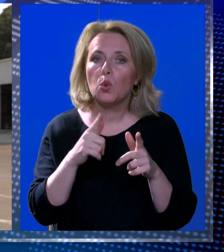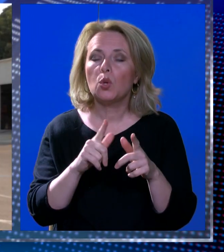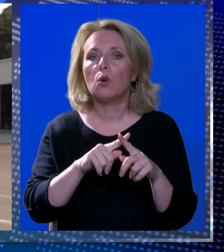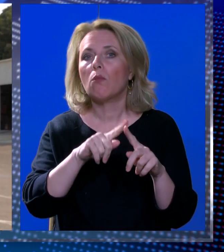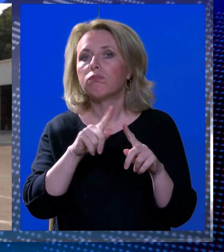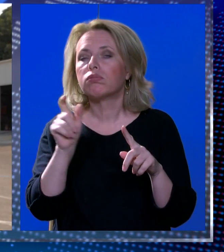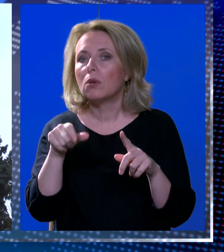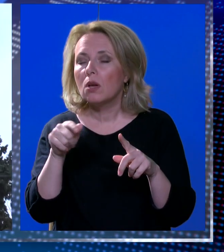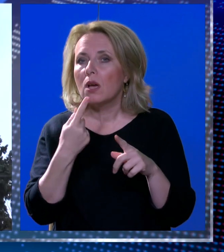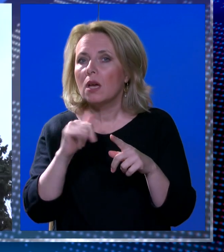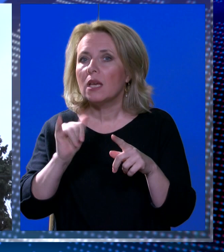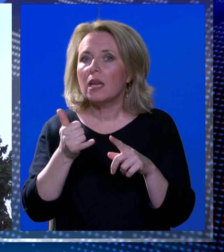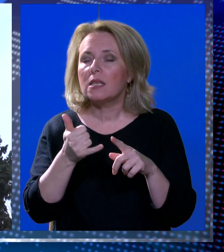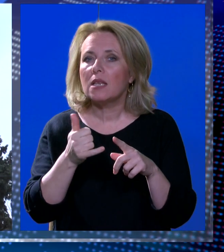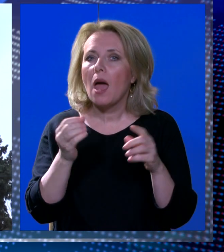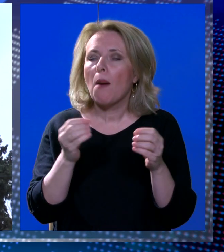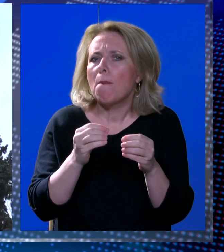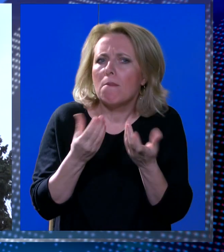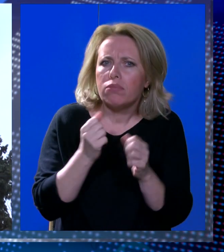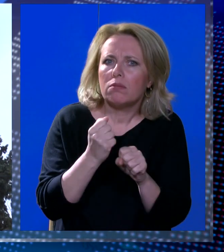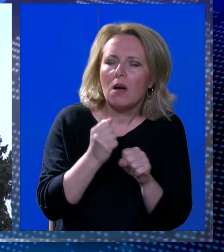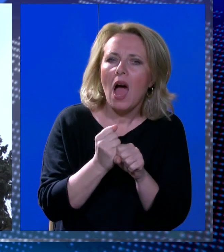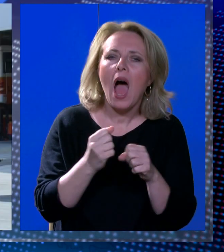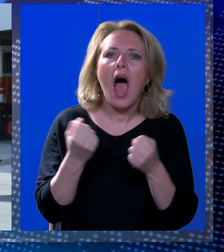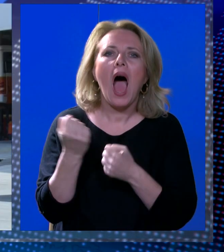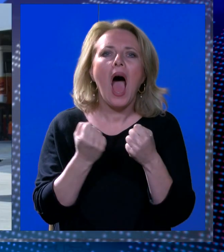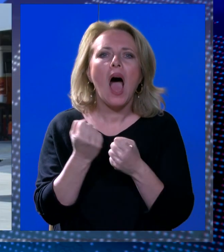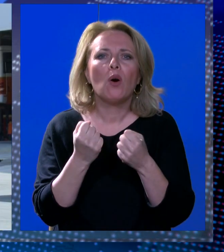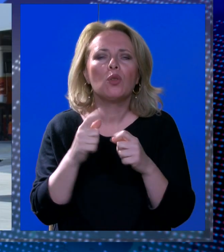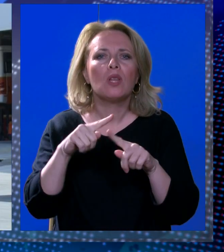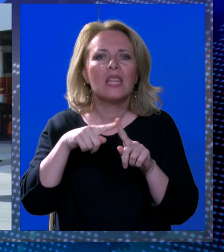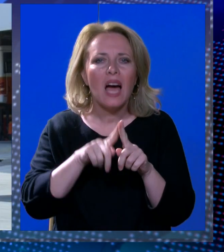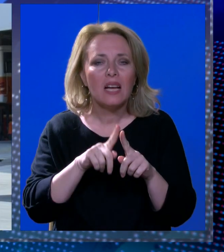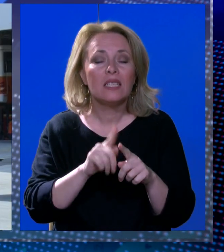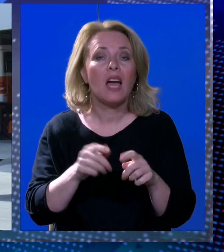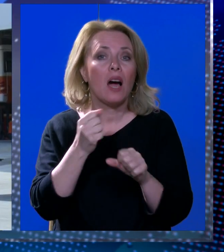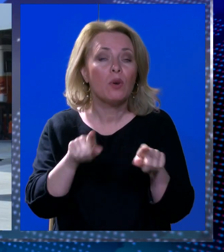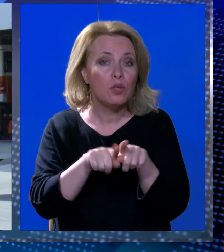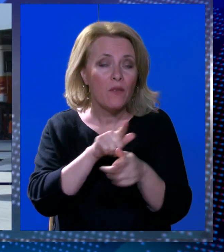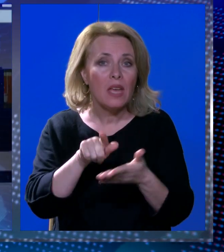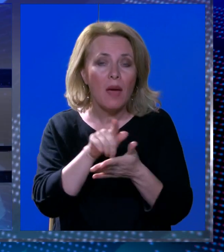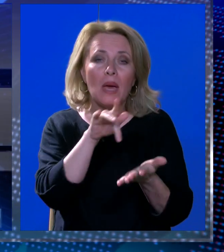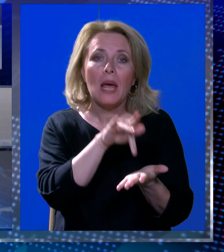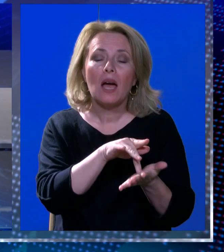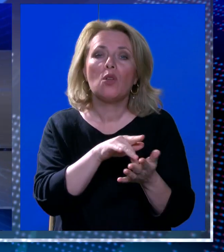uručen otkaz jer se bavio autotaksi prijevozom dok je u Libertasa radio na mjestu autoelektričara.